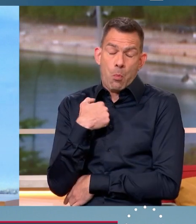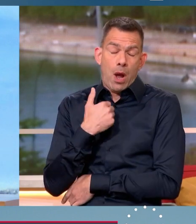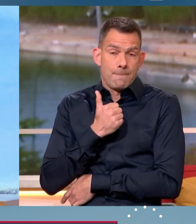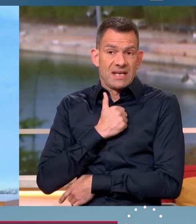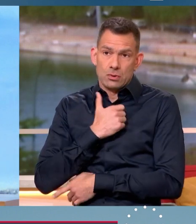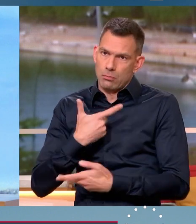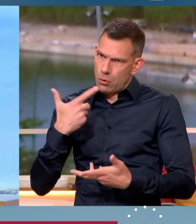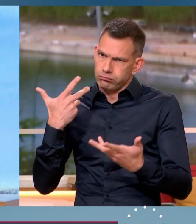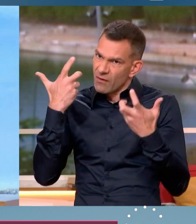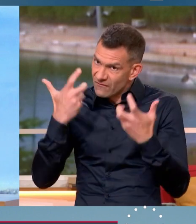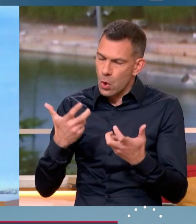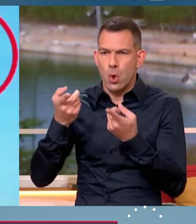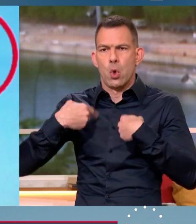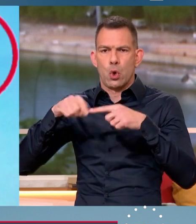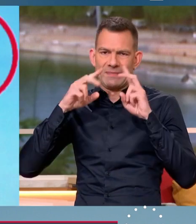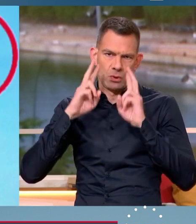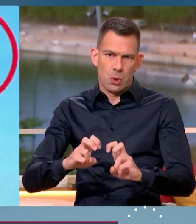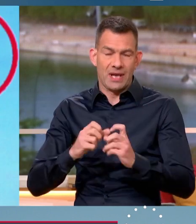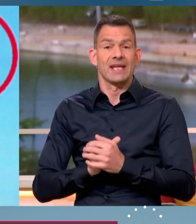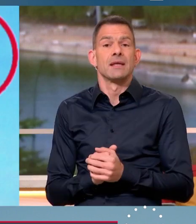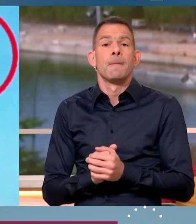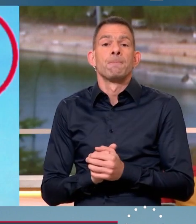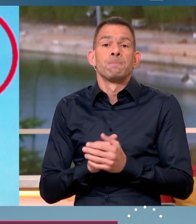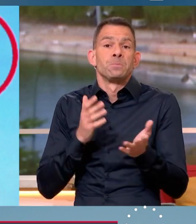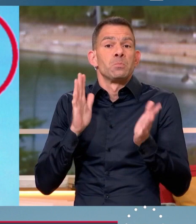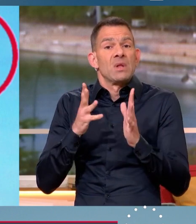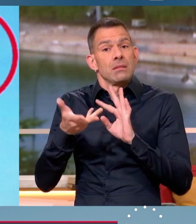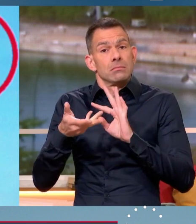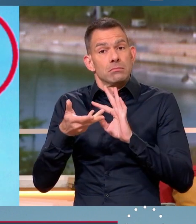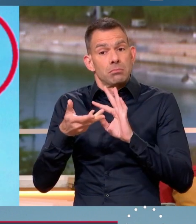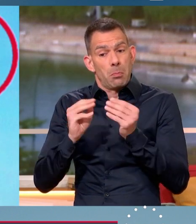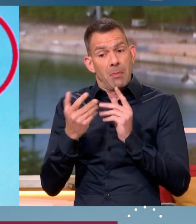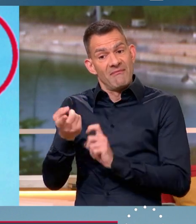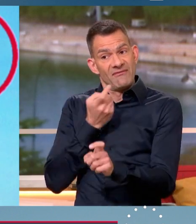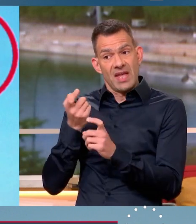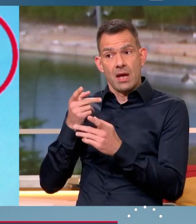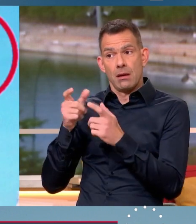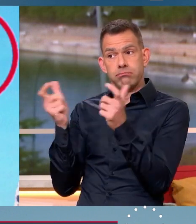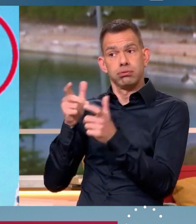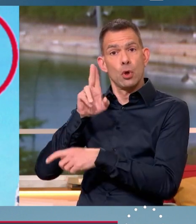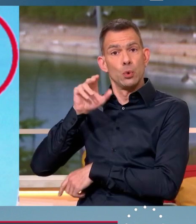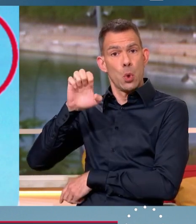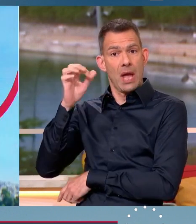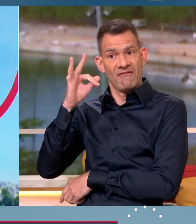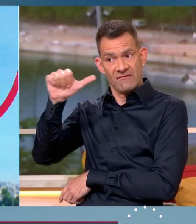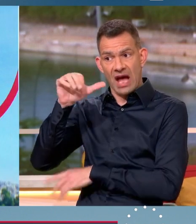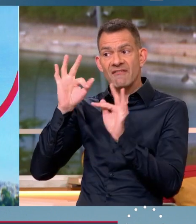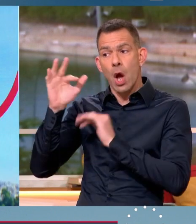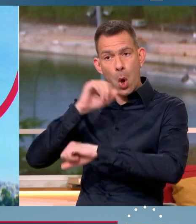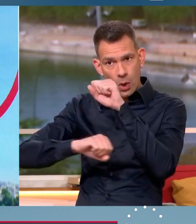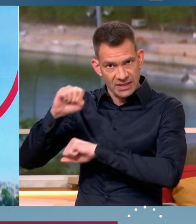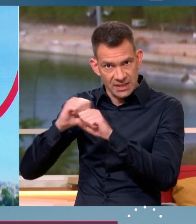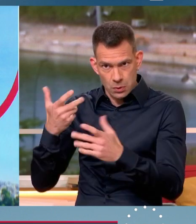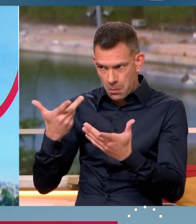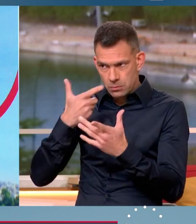je la réclame. Il y a sans doute une défaillance de la part de l'UFA dans l'organisation. voit qu un problème de stadier. Il